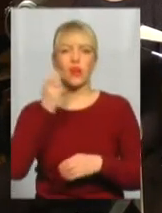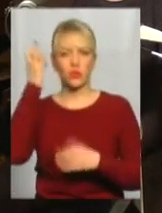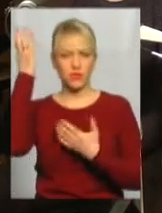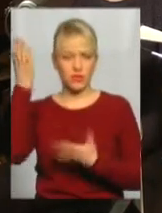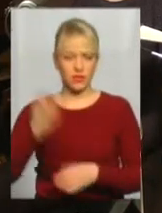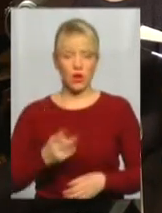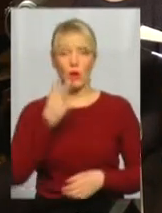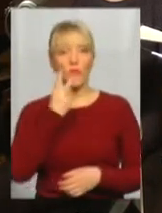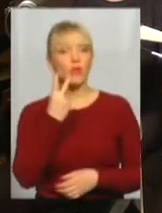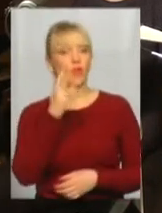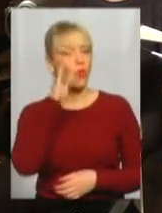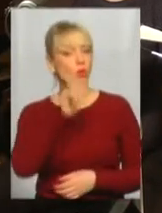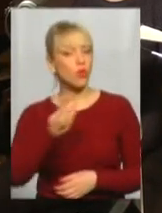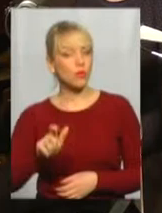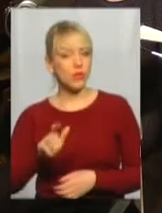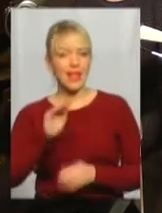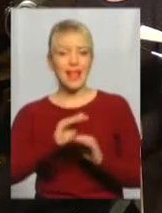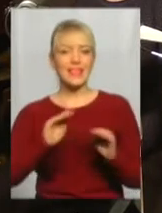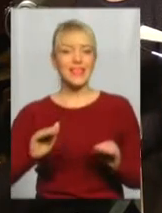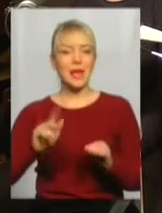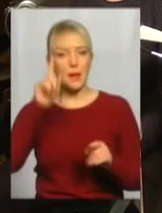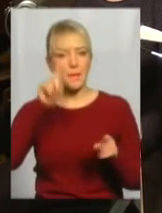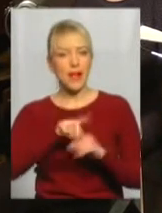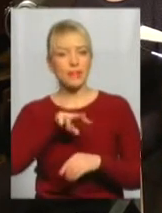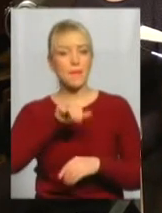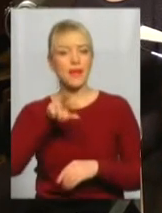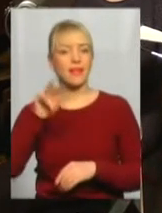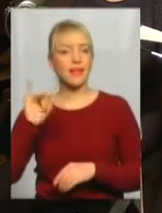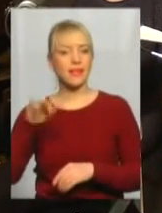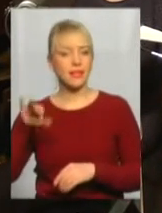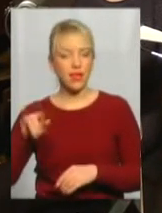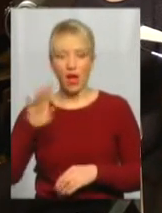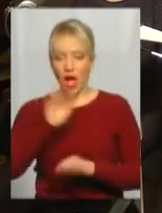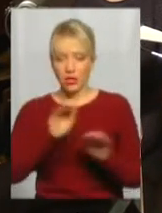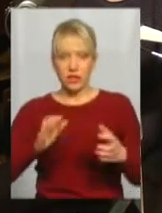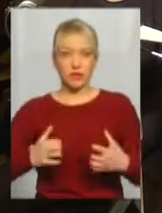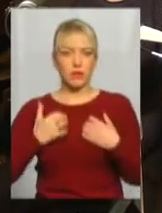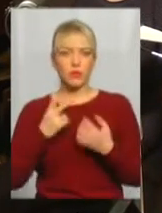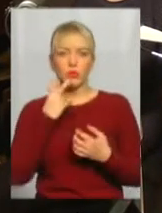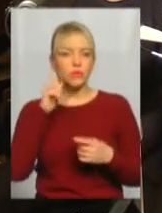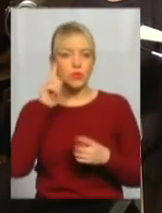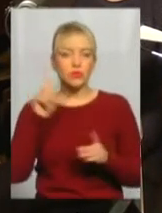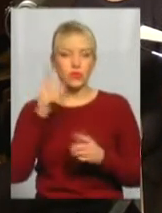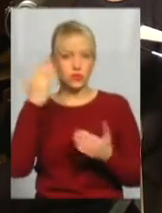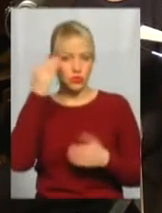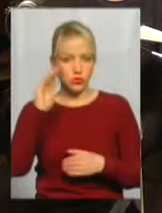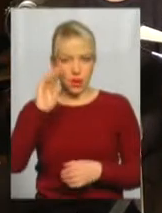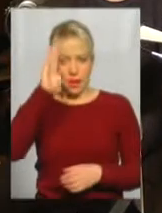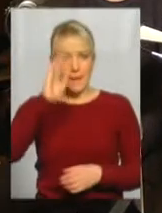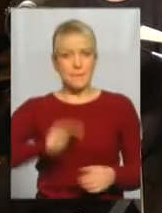Побачив двох хлопчиків, дітей брата Микити, а вони злякалися, подумали, що якийсь пан